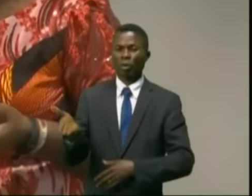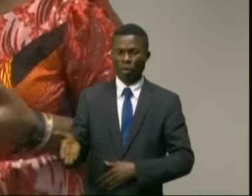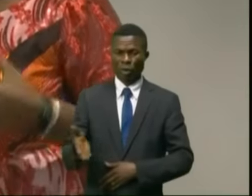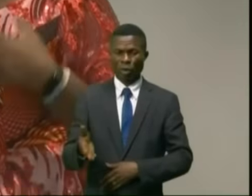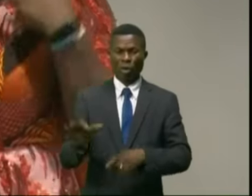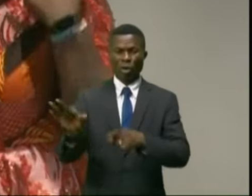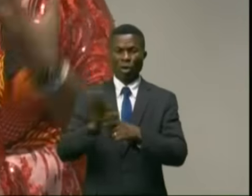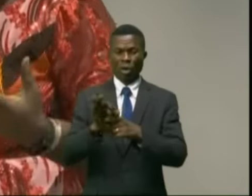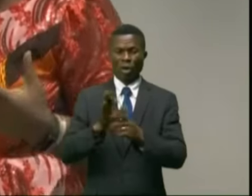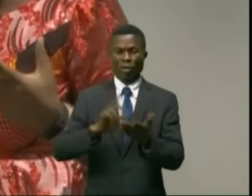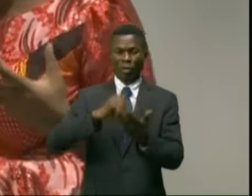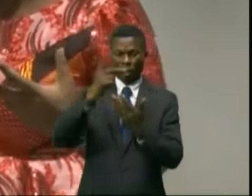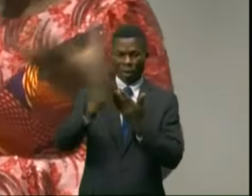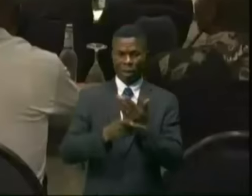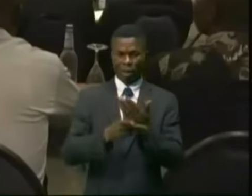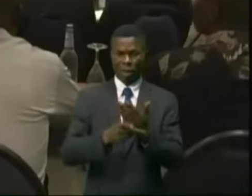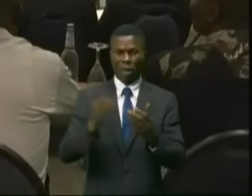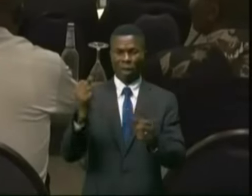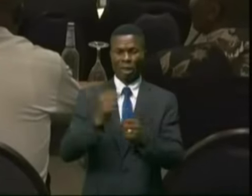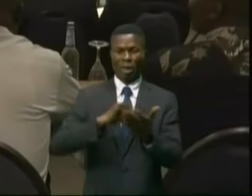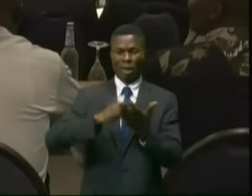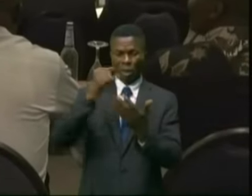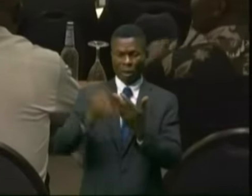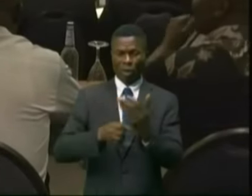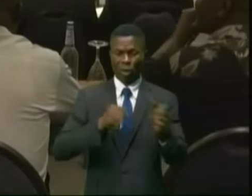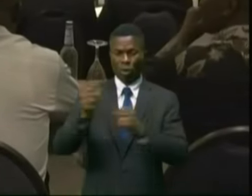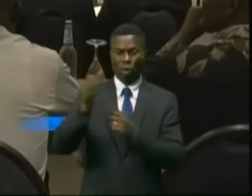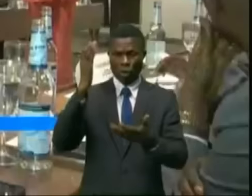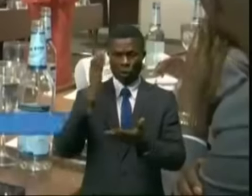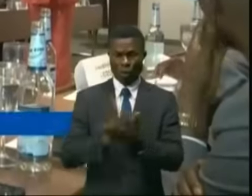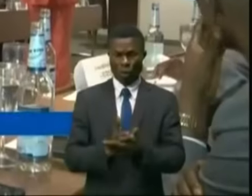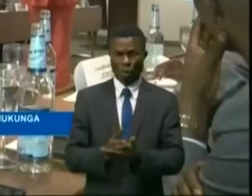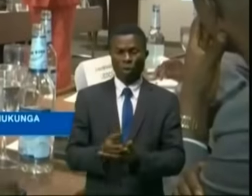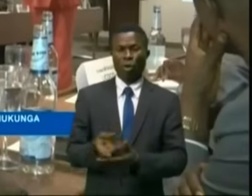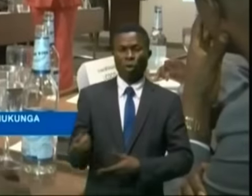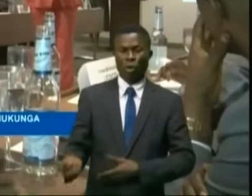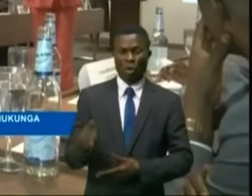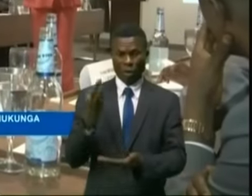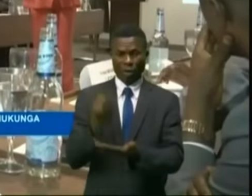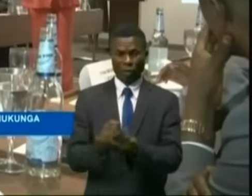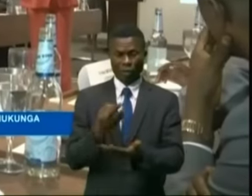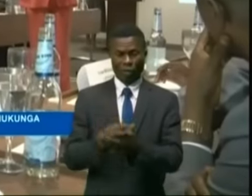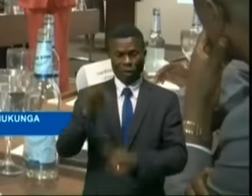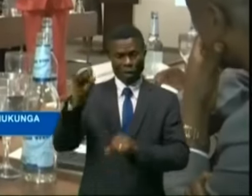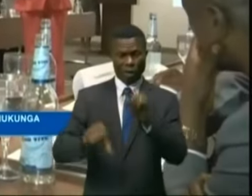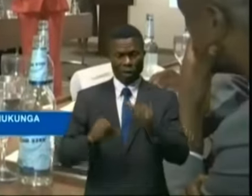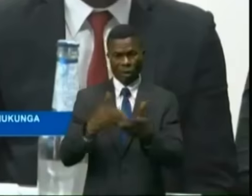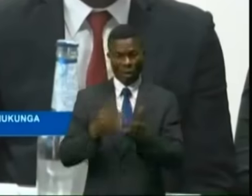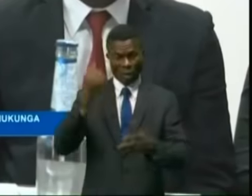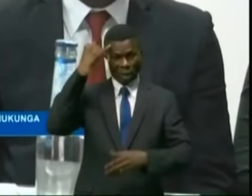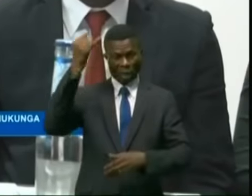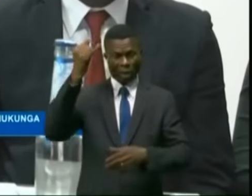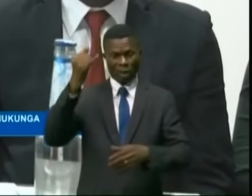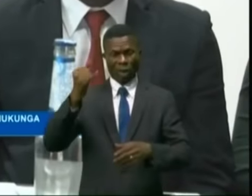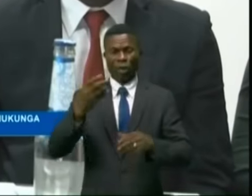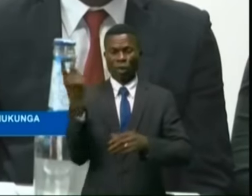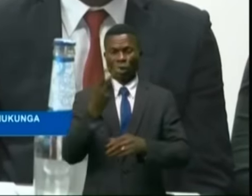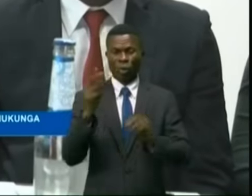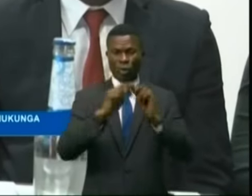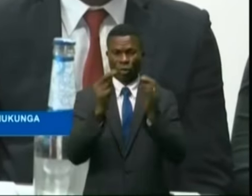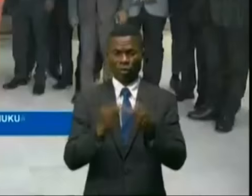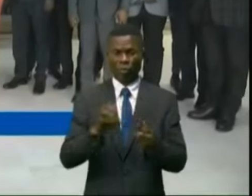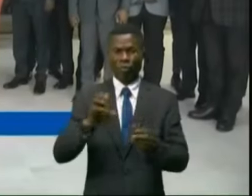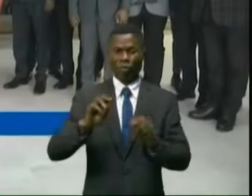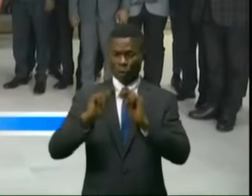planifications opérationnelles du projet « Lutte contre les flux financiers illicites » est une initiative conjointe de la